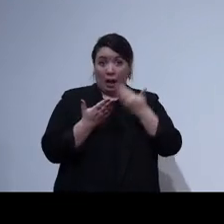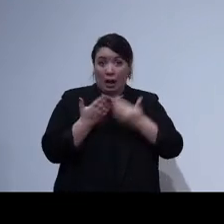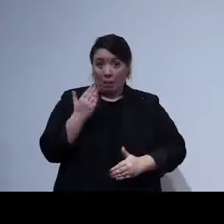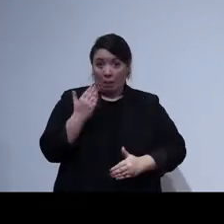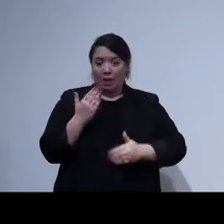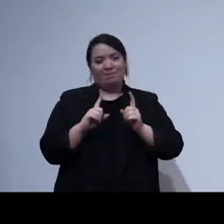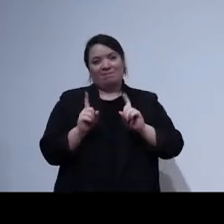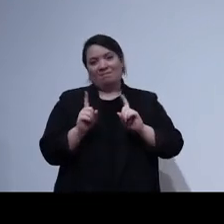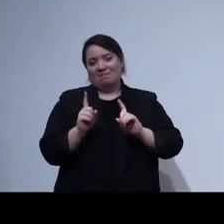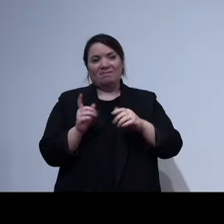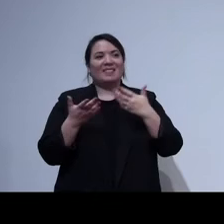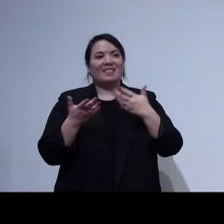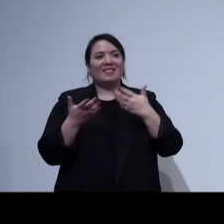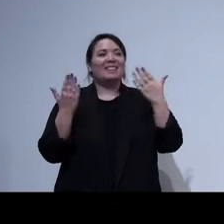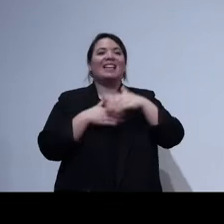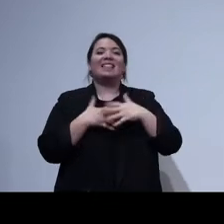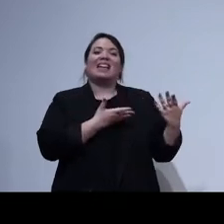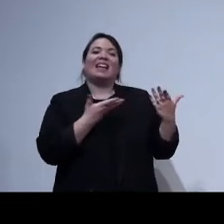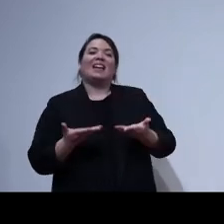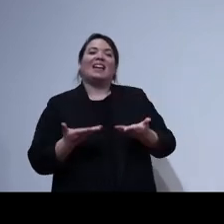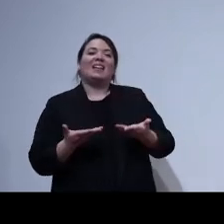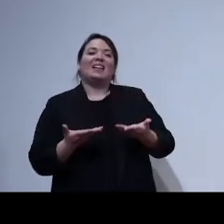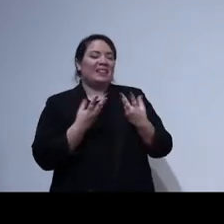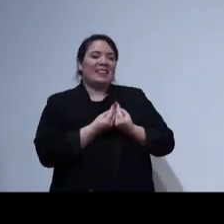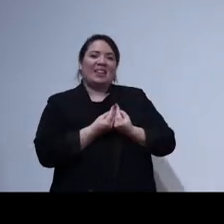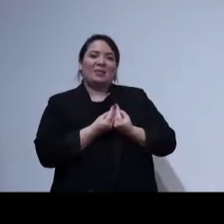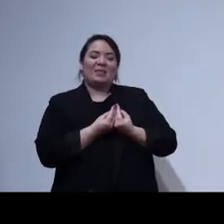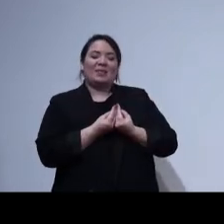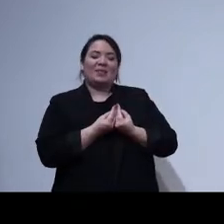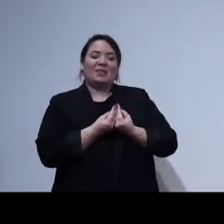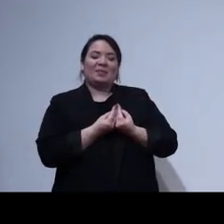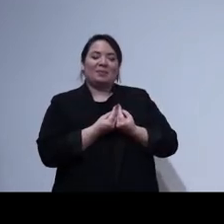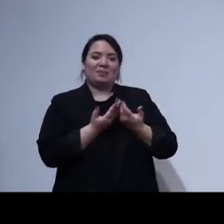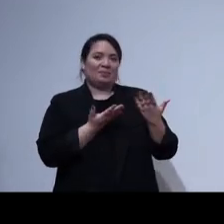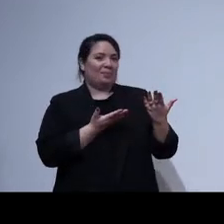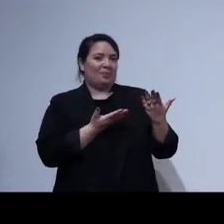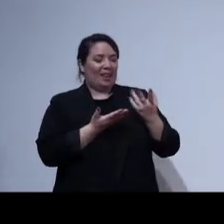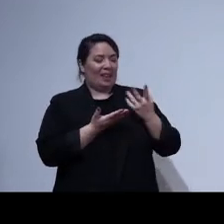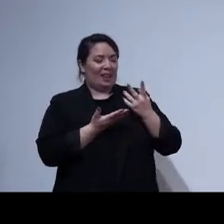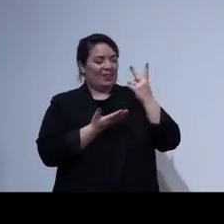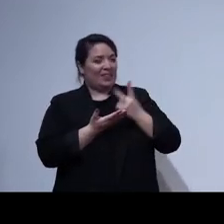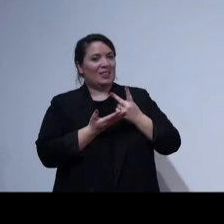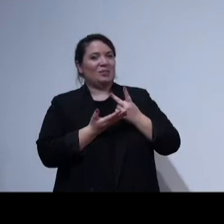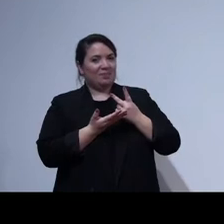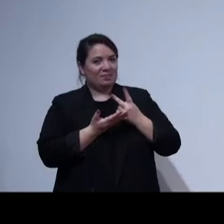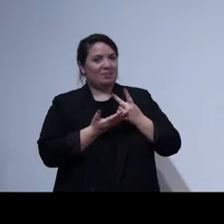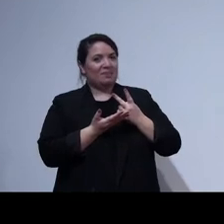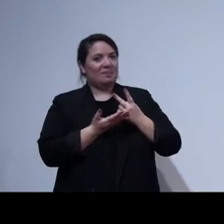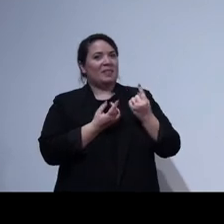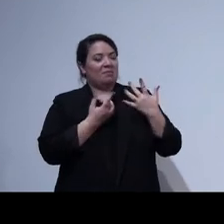Questa sera abbiamo con noi una realtà molto